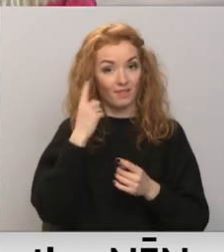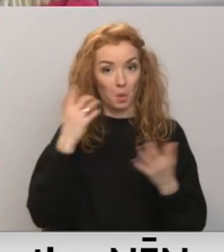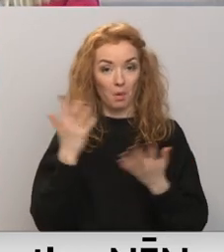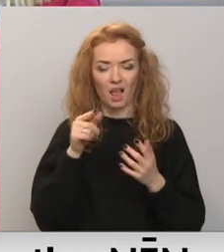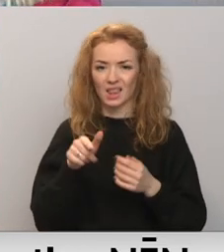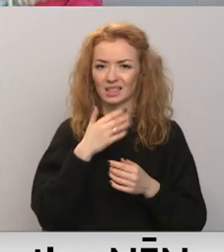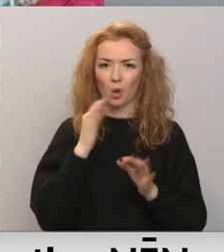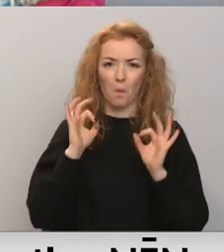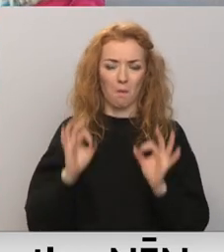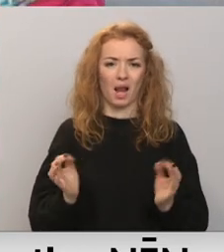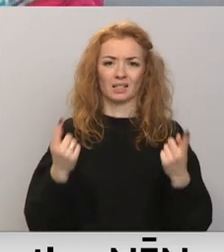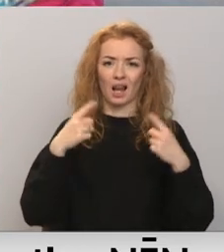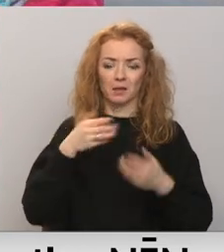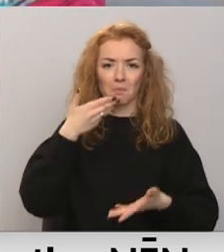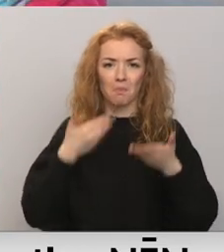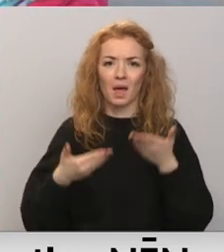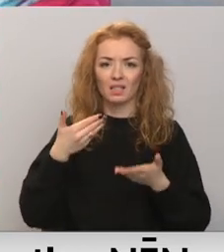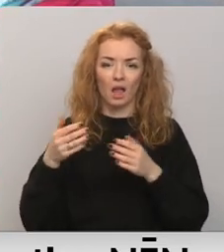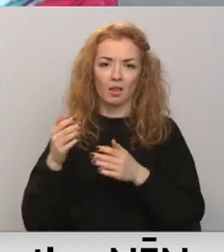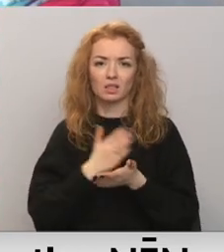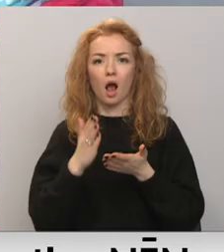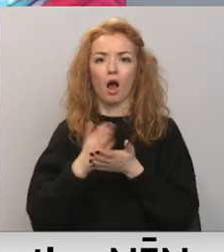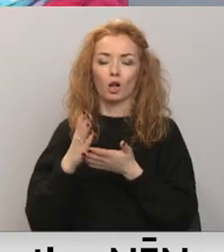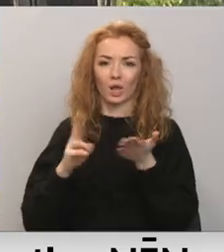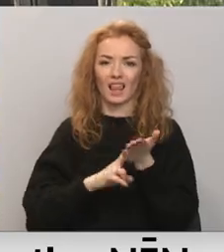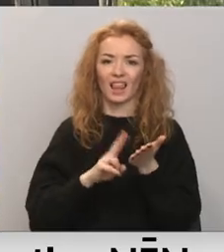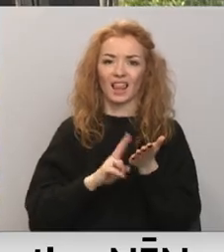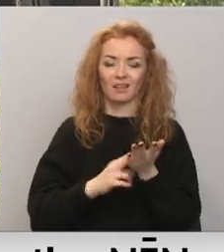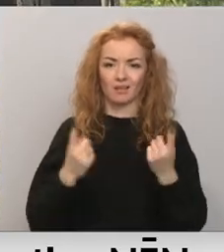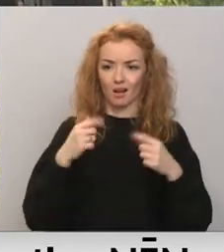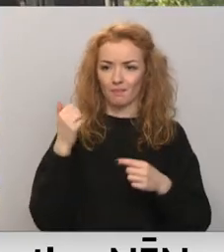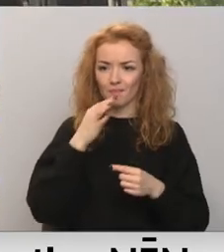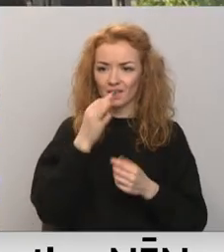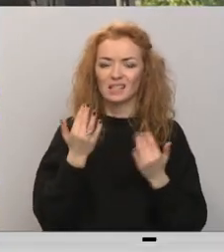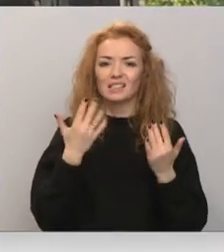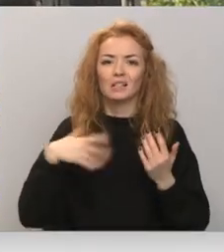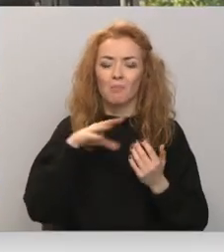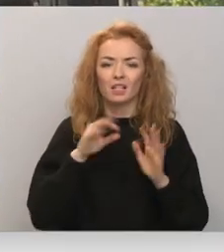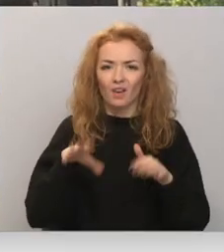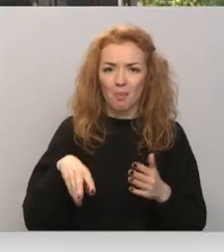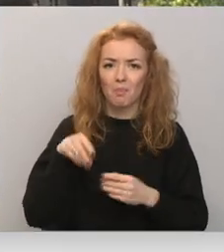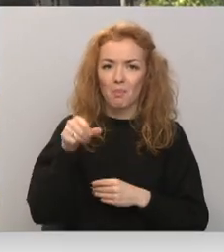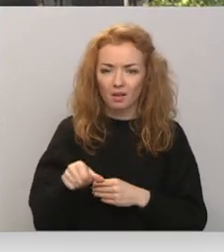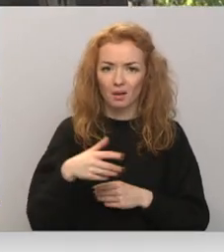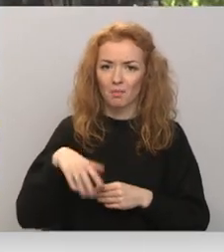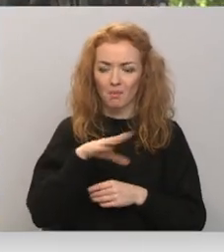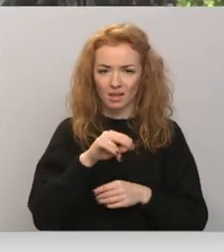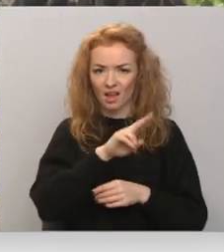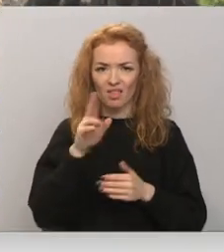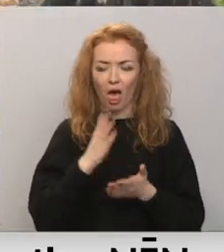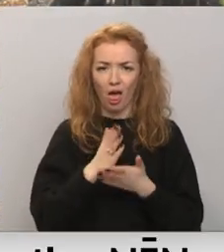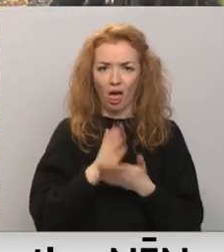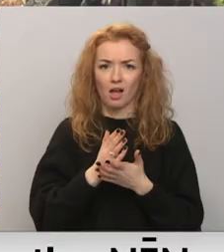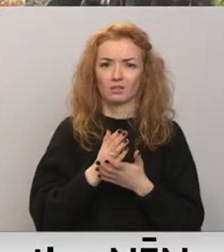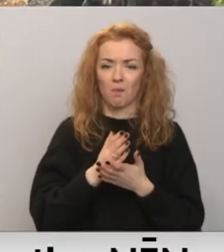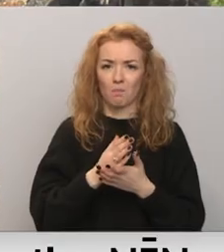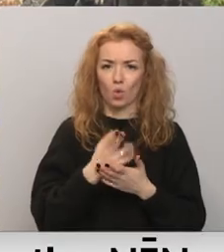neesot īstais brīdis, mēģināt ieviest kārtību īrast irgu. Cik mēs varam maksāt? Mēs jau nesam no gumijas